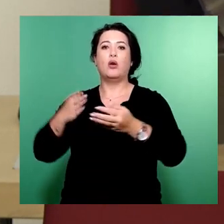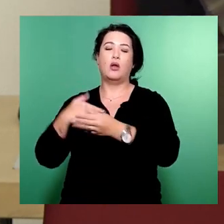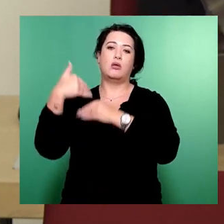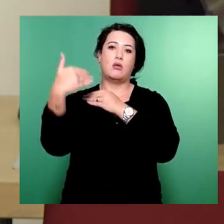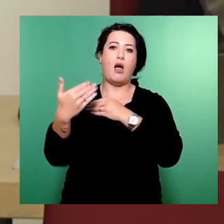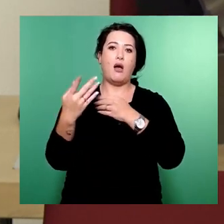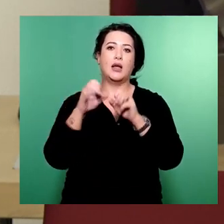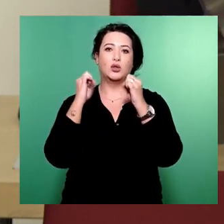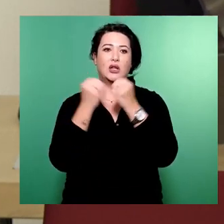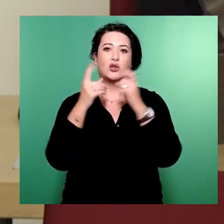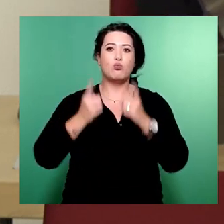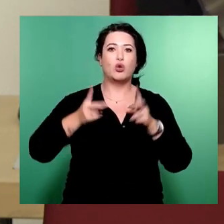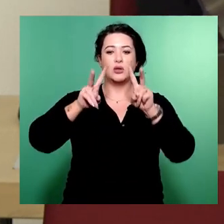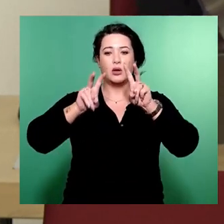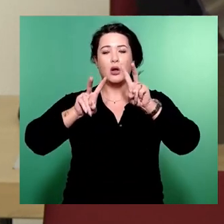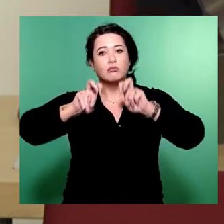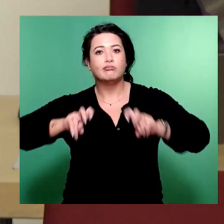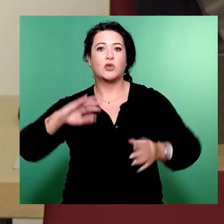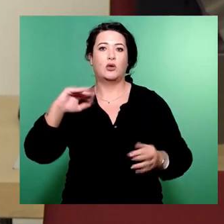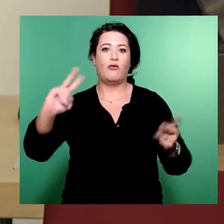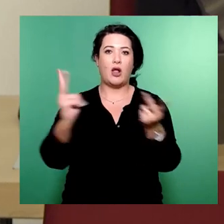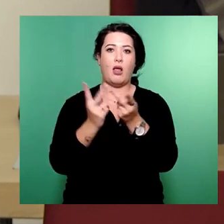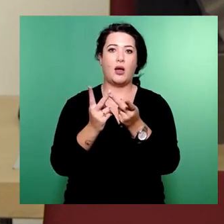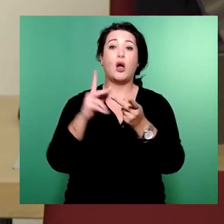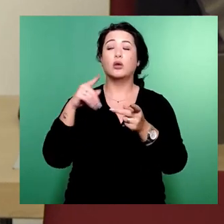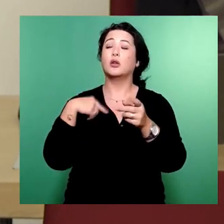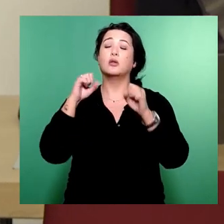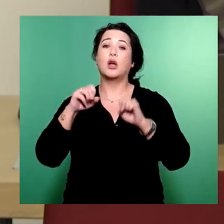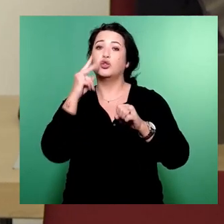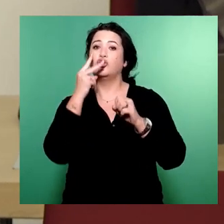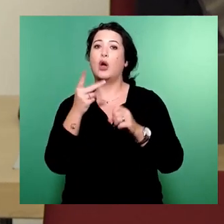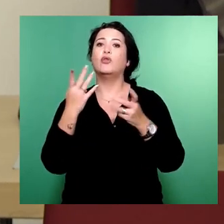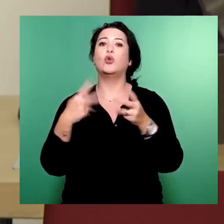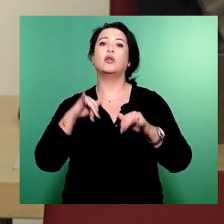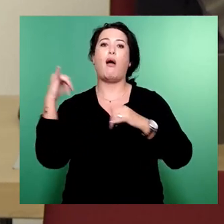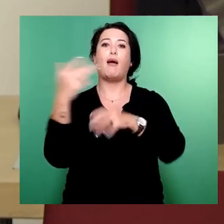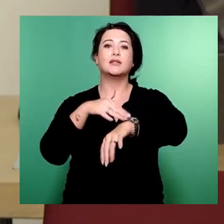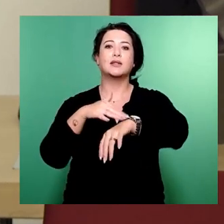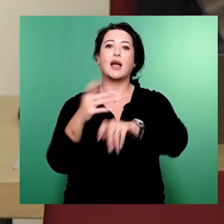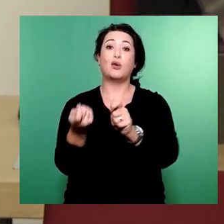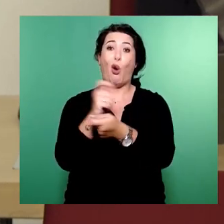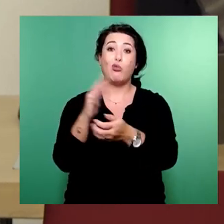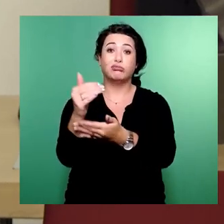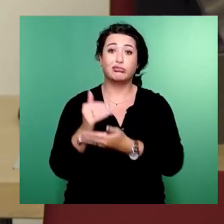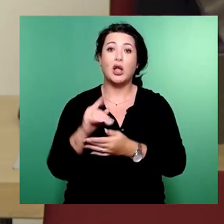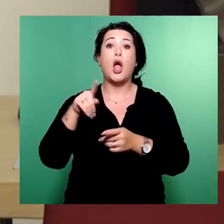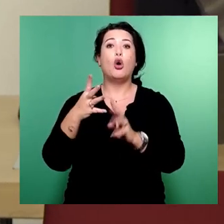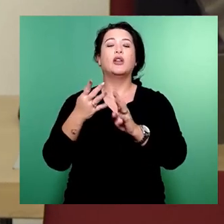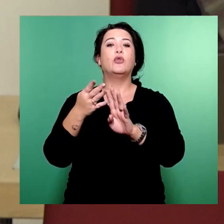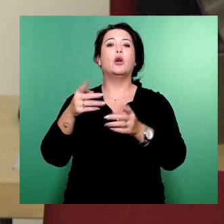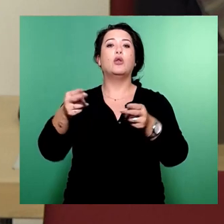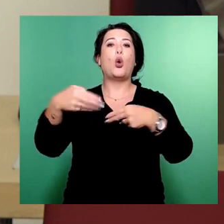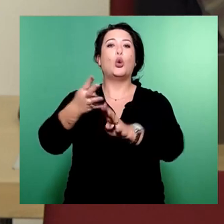zum Beispiel hinsichtlich der Frage der Verkehrsströme, ob die sich verändert haben, hinsichtlich der Reisezeiten und auch hinsichtlich der Rückstau-Situation.